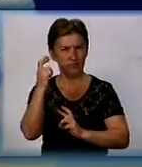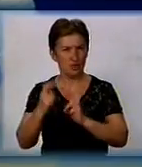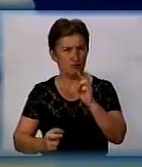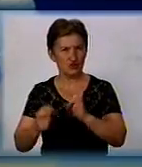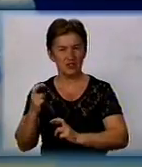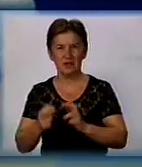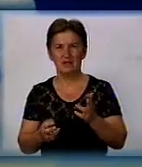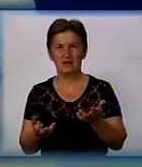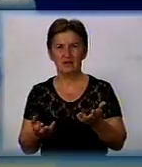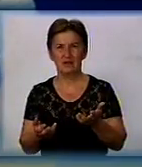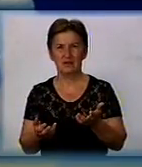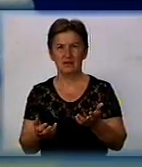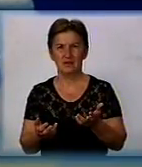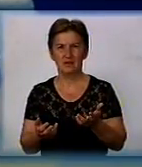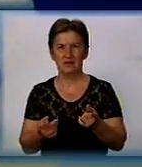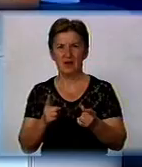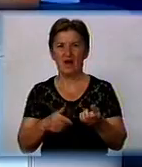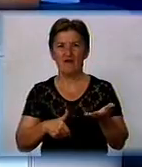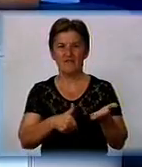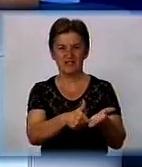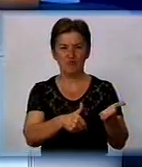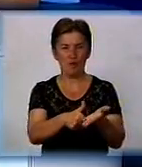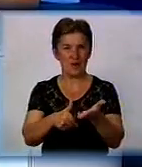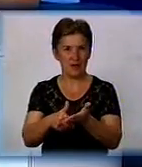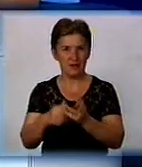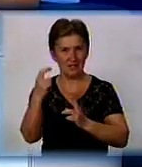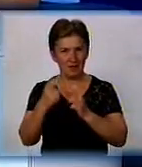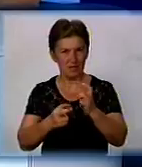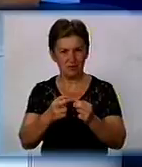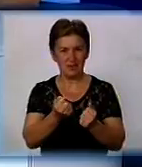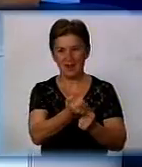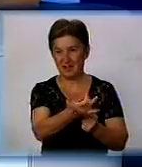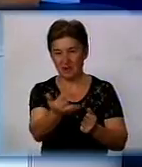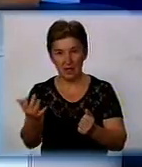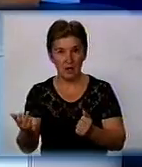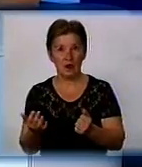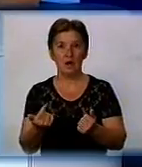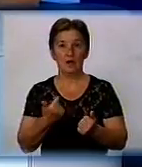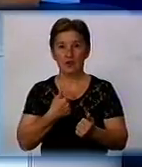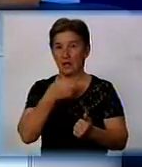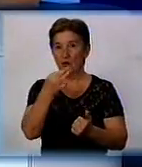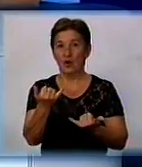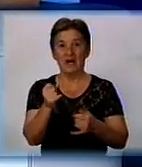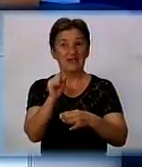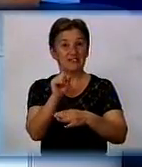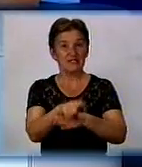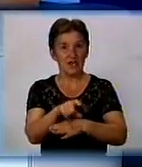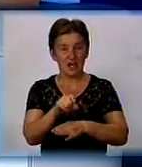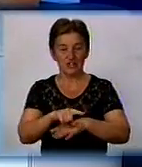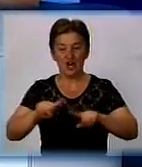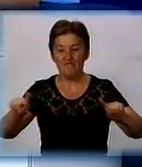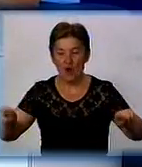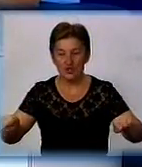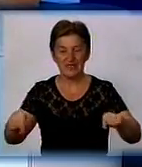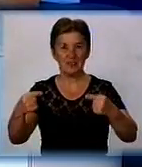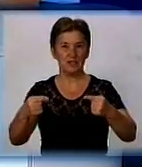підприємства спомогательні. І я хочу вам сказати, що задача тепер стоїть розрозити цей